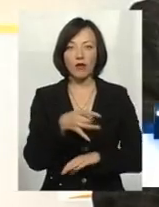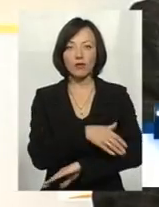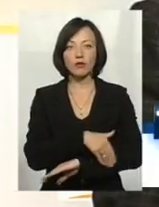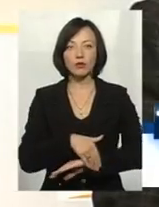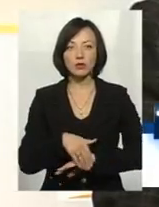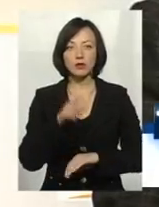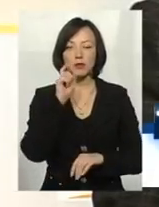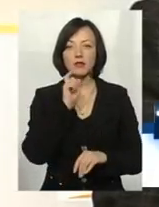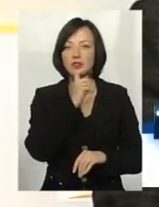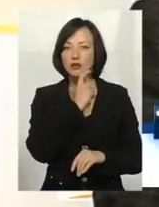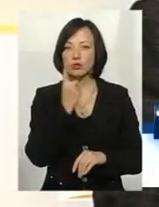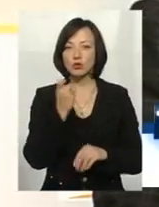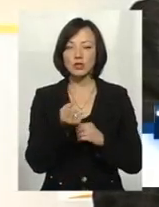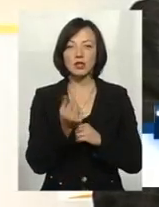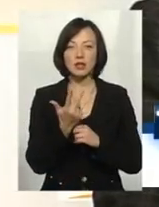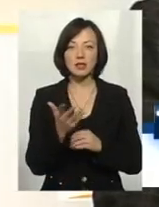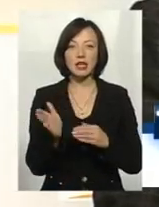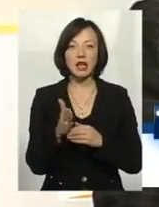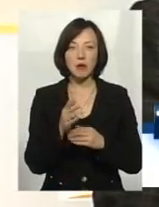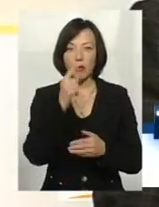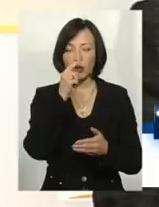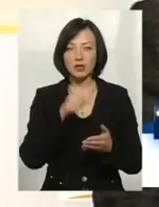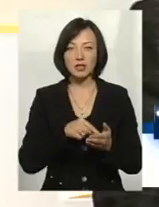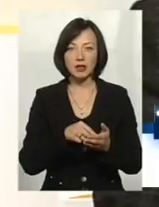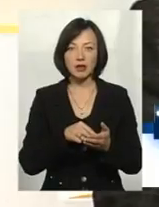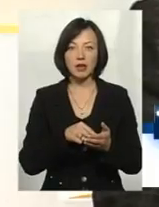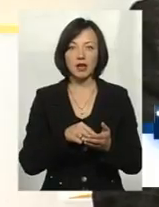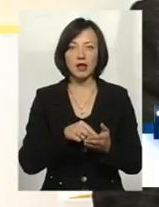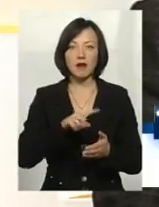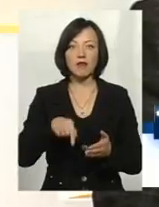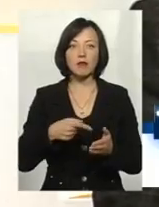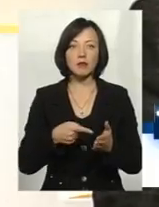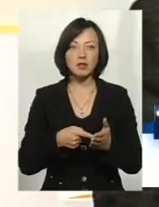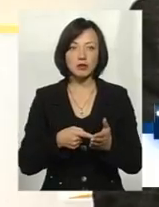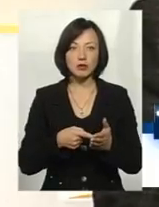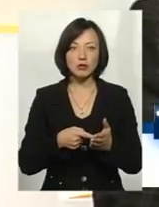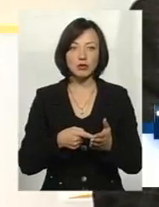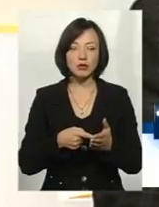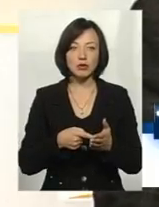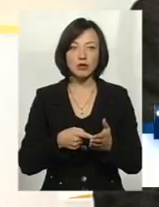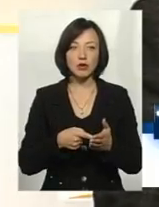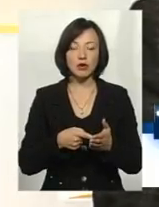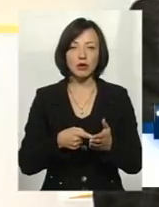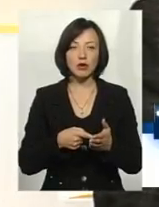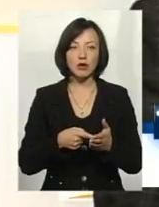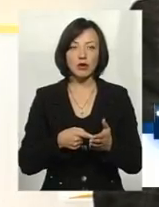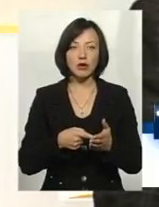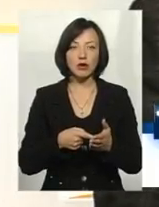Північної 113. Тобто риба вже попадає в місто з пулів. І абсолютно